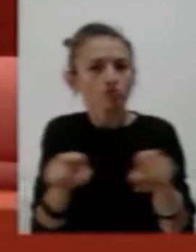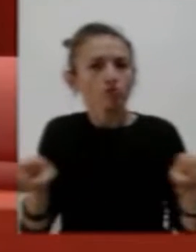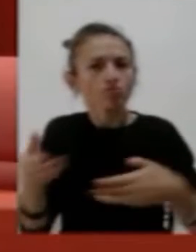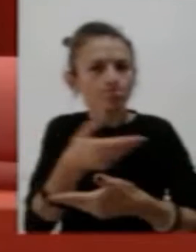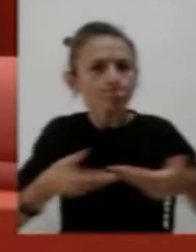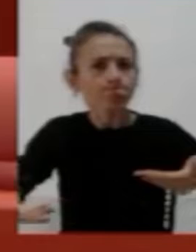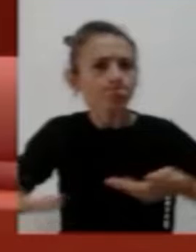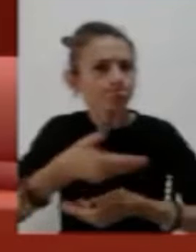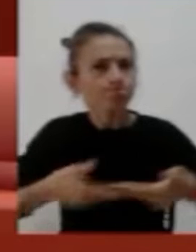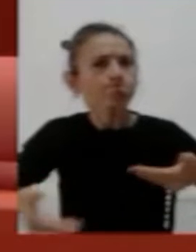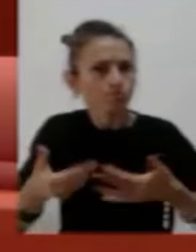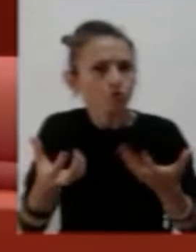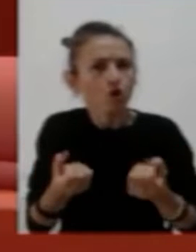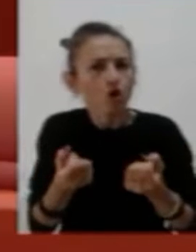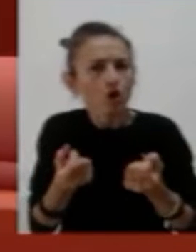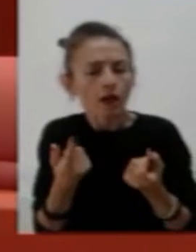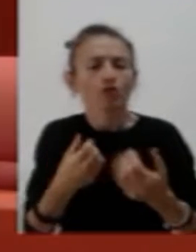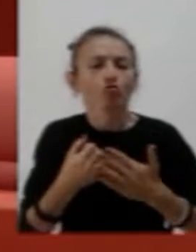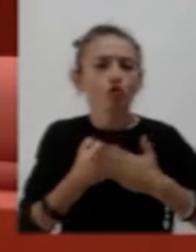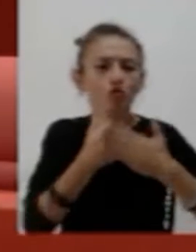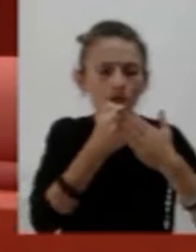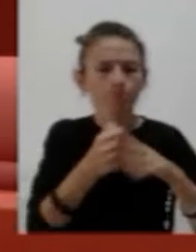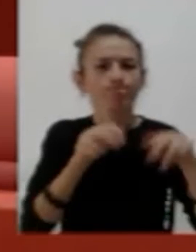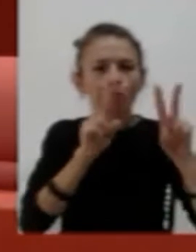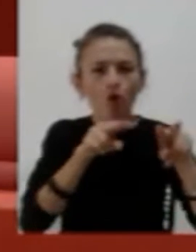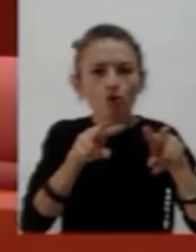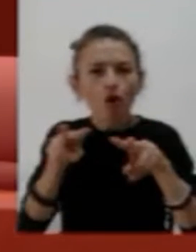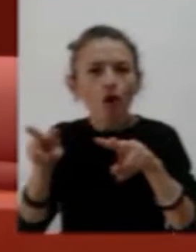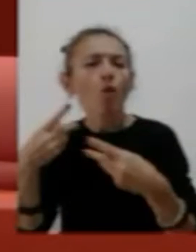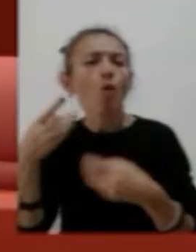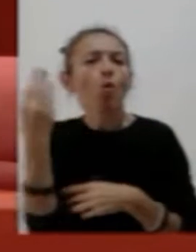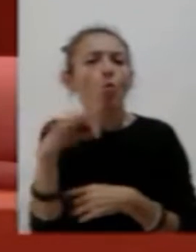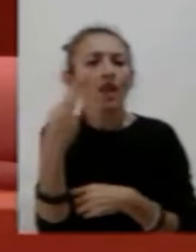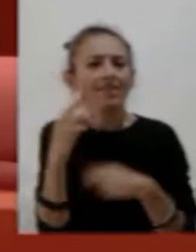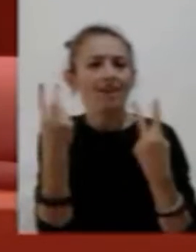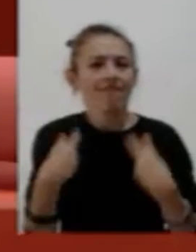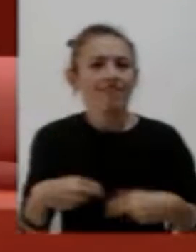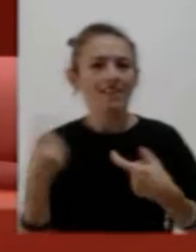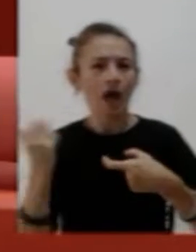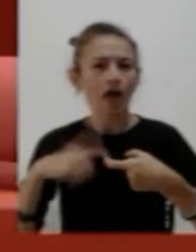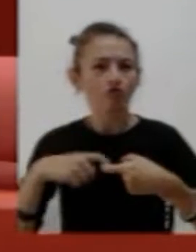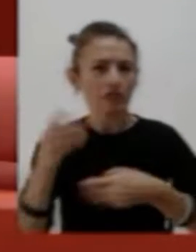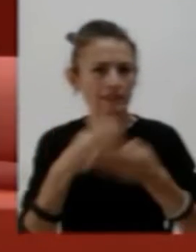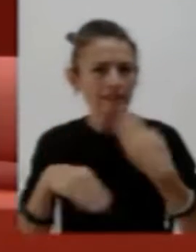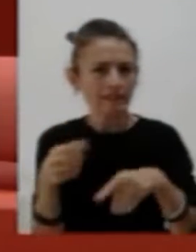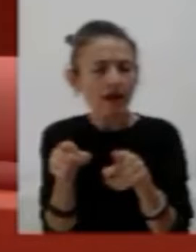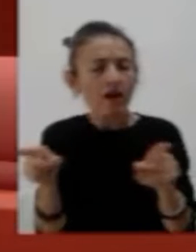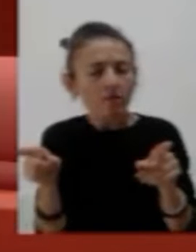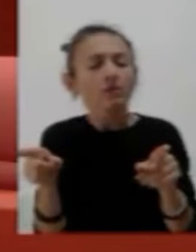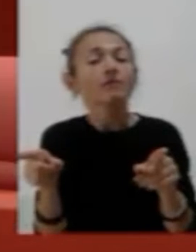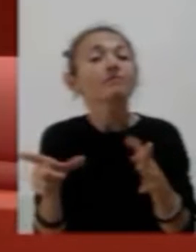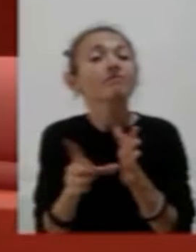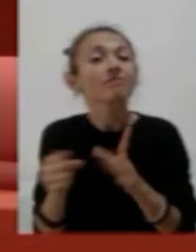della qualità della vita dei loro associati disabili, creando durante il periodo più duro del lockdown